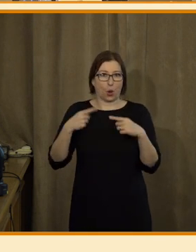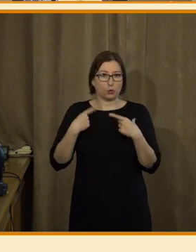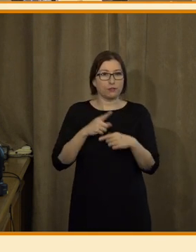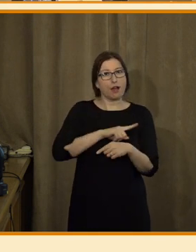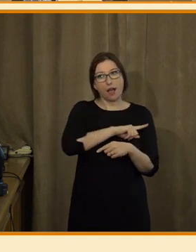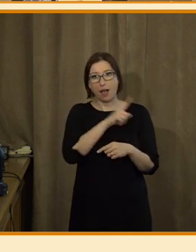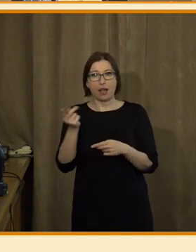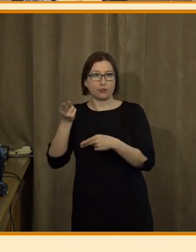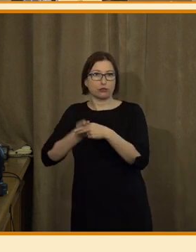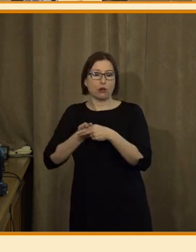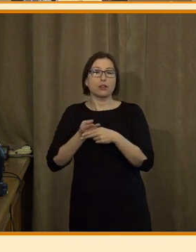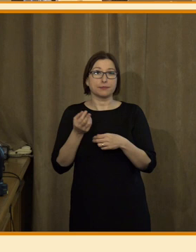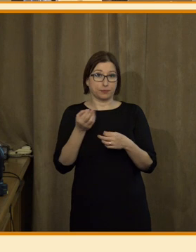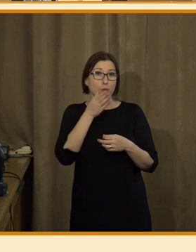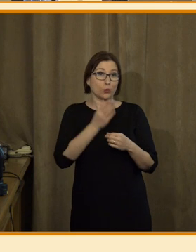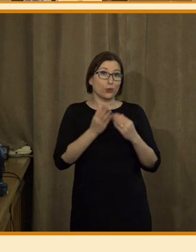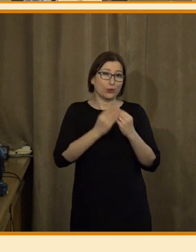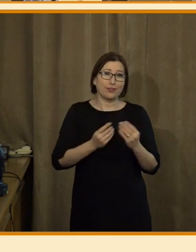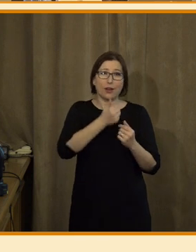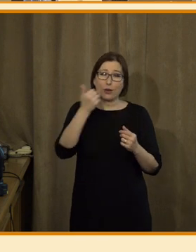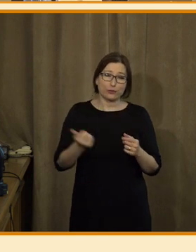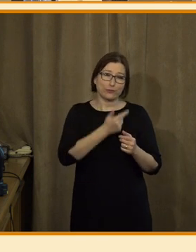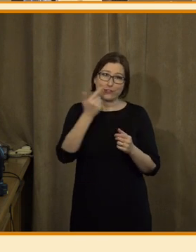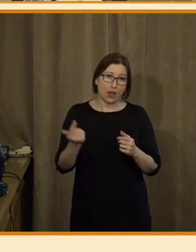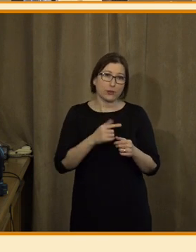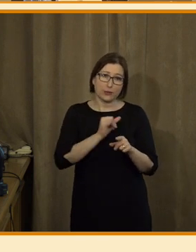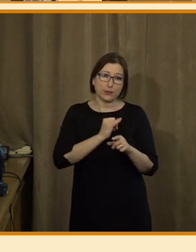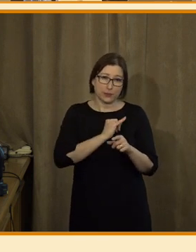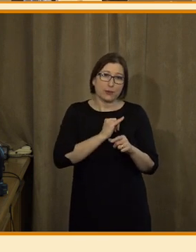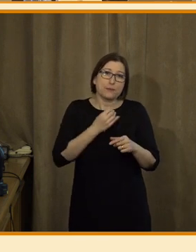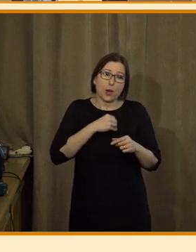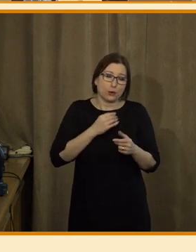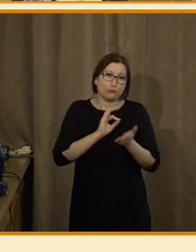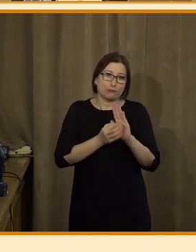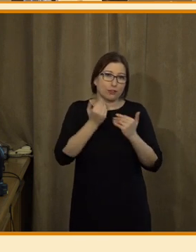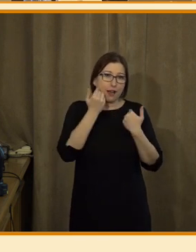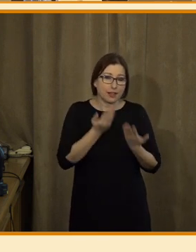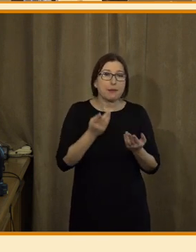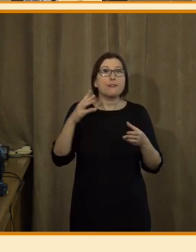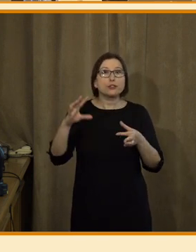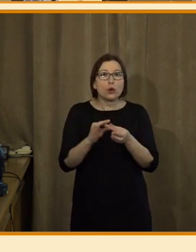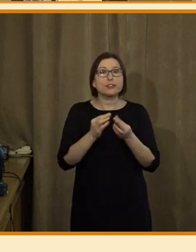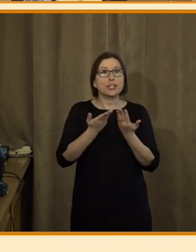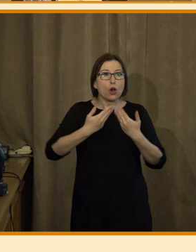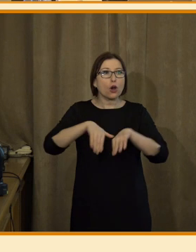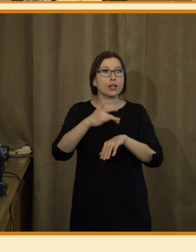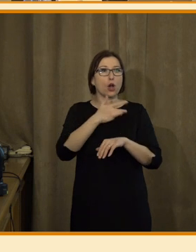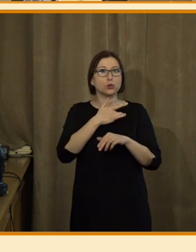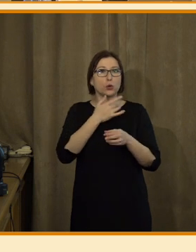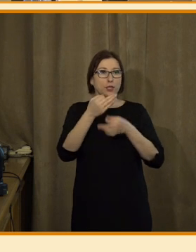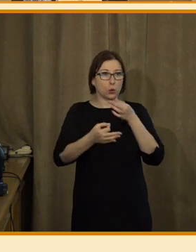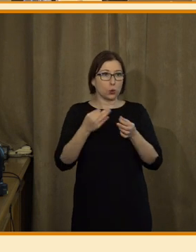konce. O tom bychom se mohli bavit hodiny, je tam zejména ochrana osobních údajů a